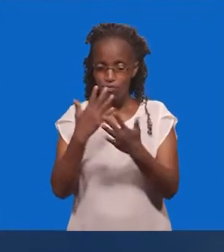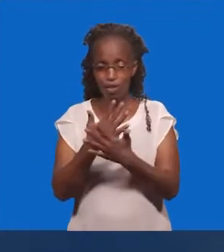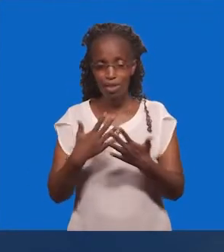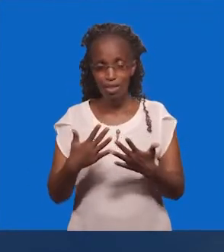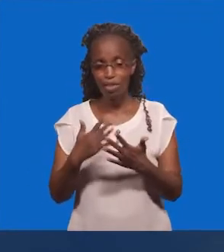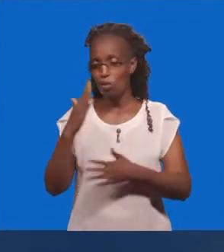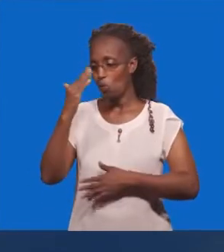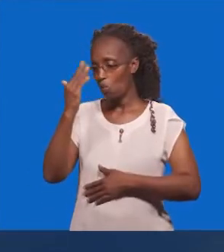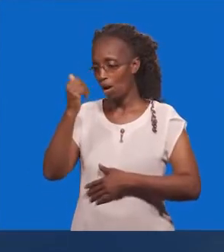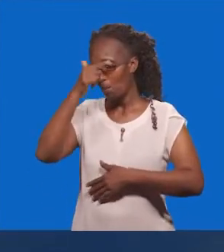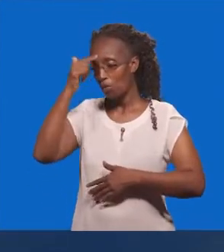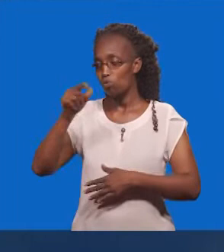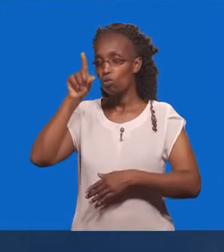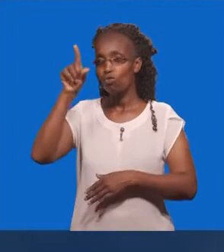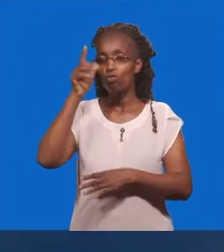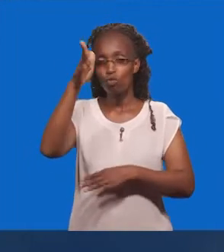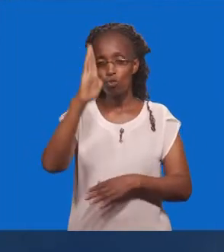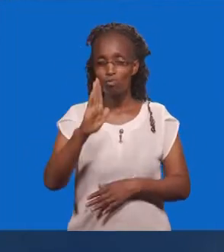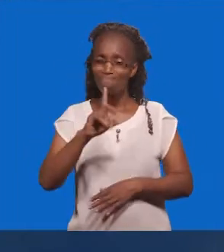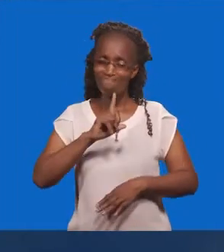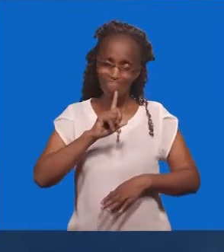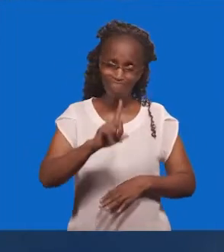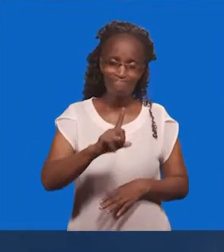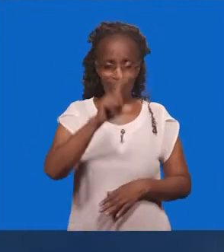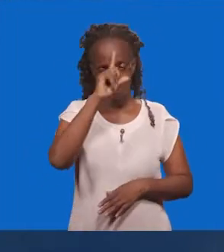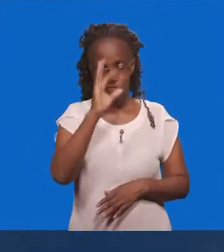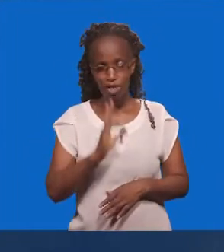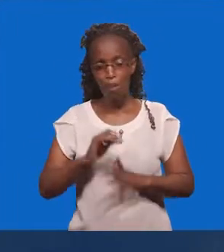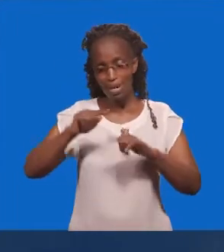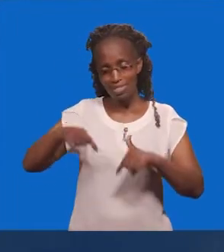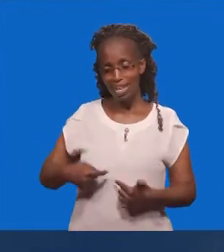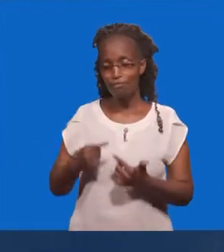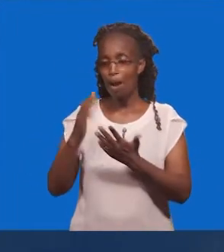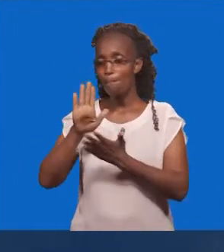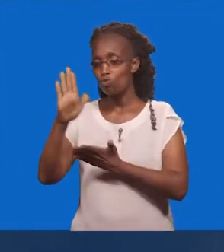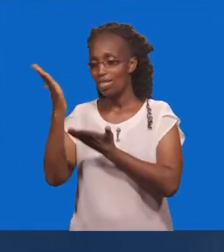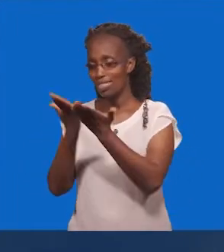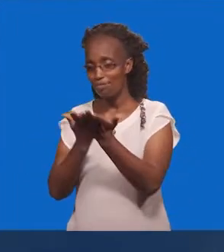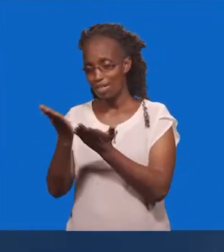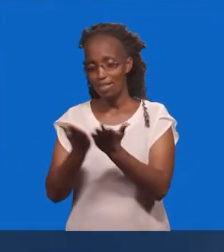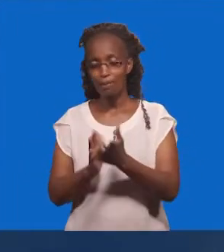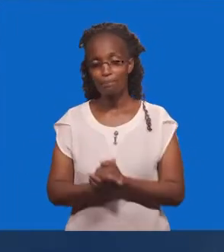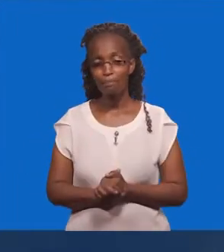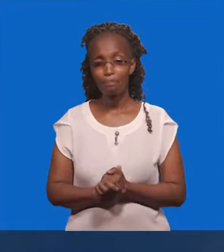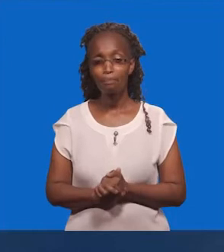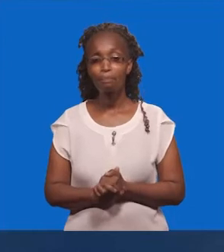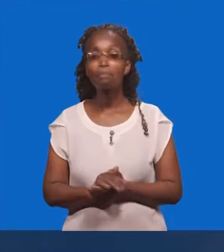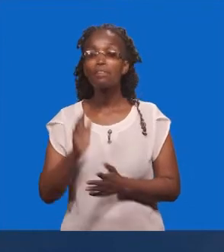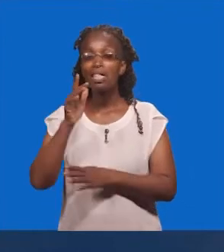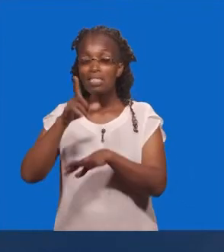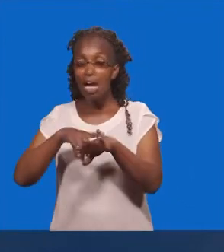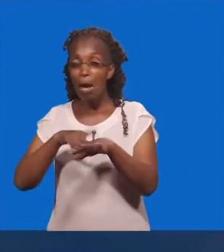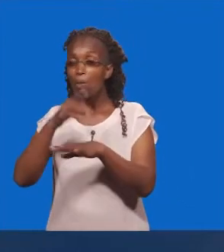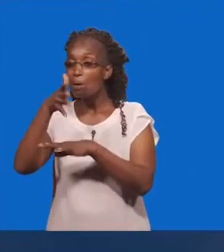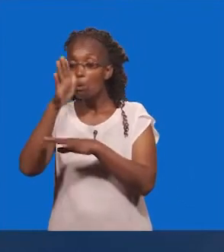Nikweli Kabisa Mimi Nimutumishi Wako Ambaya Kabisa Amenjitolea Na Mungu Anapo